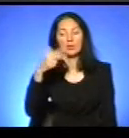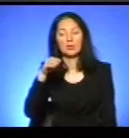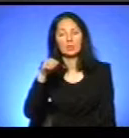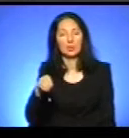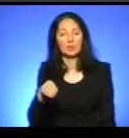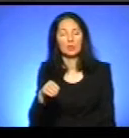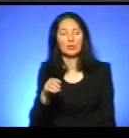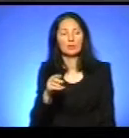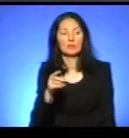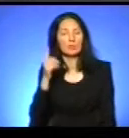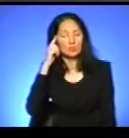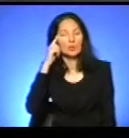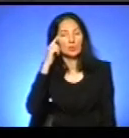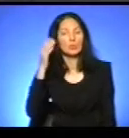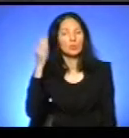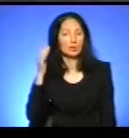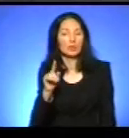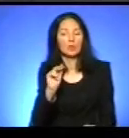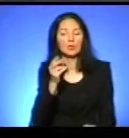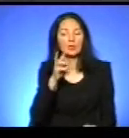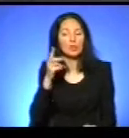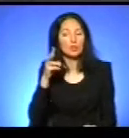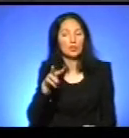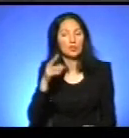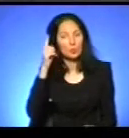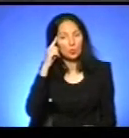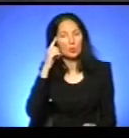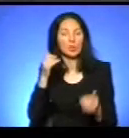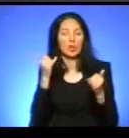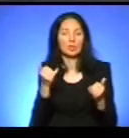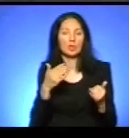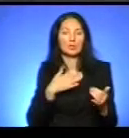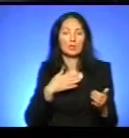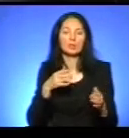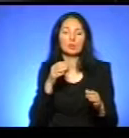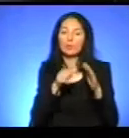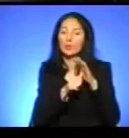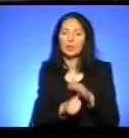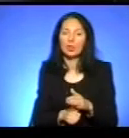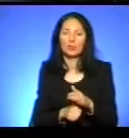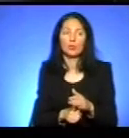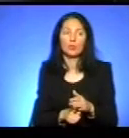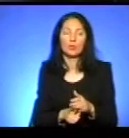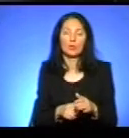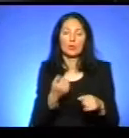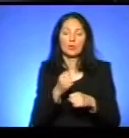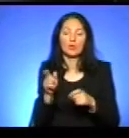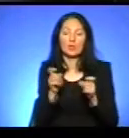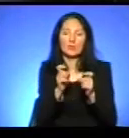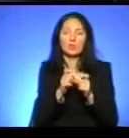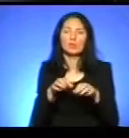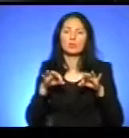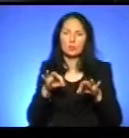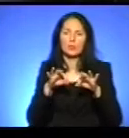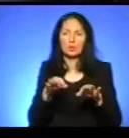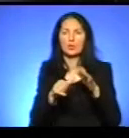думали головно, чи чим думали. А тепер просто нас принижують. Стравлюють з перевізниками. Приниження йде,